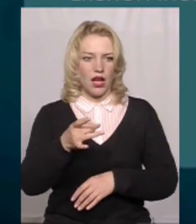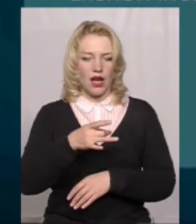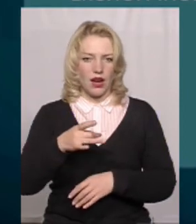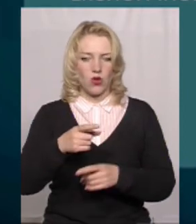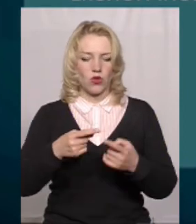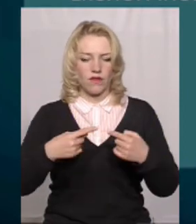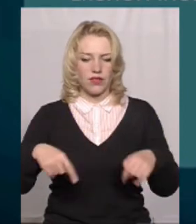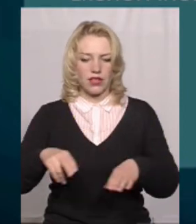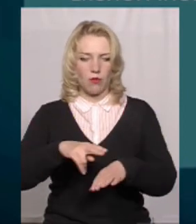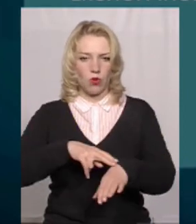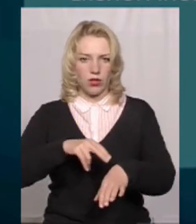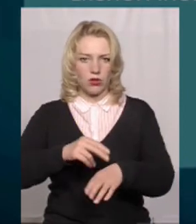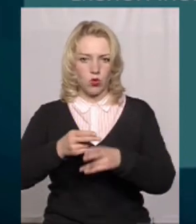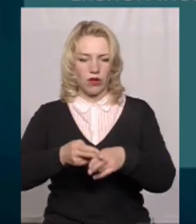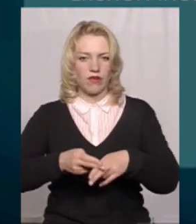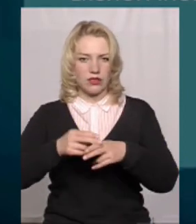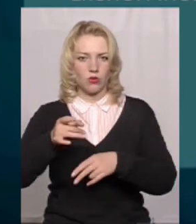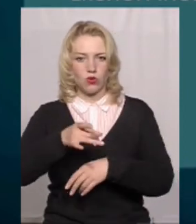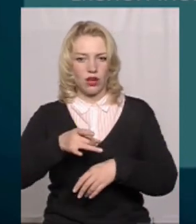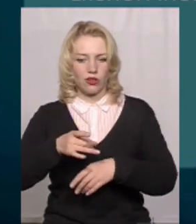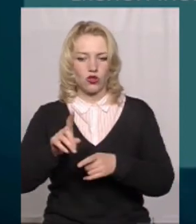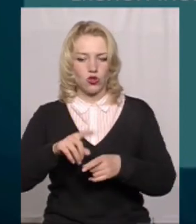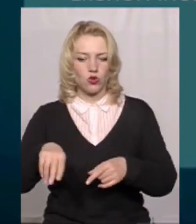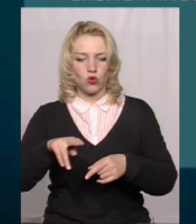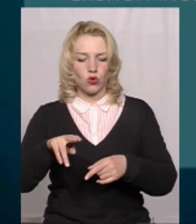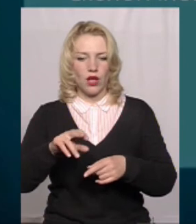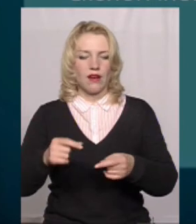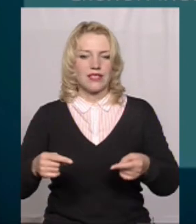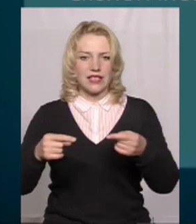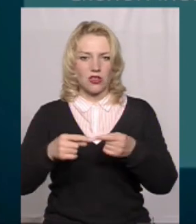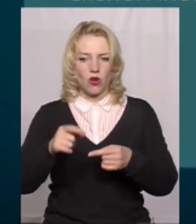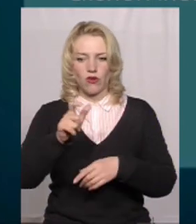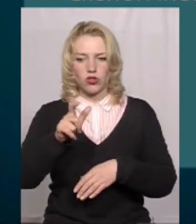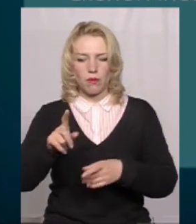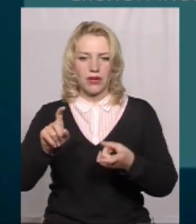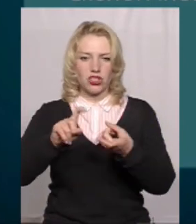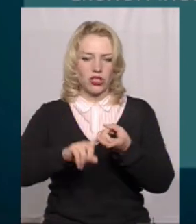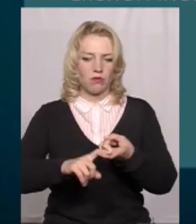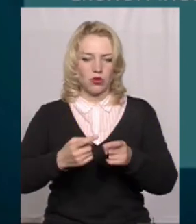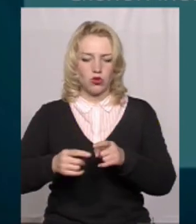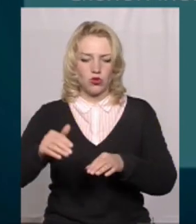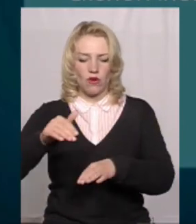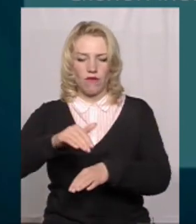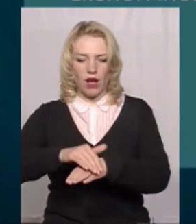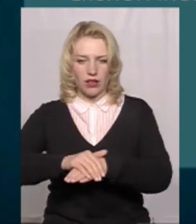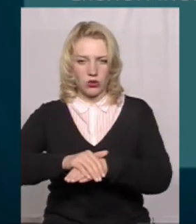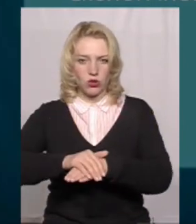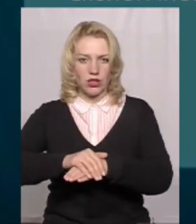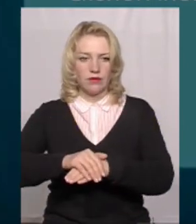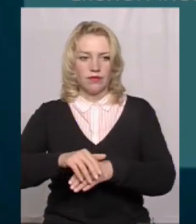поліції в Дунеєвецькому районі щодо встановлення осіб, причетних до даного факту, щодо встановлення осіб та